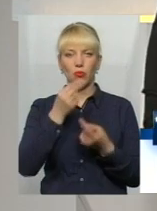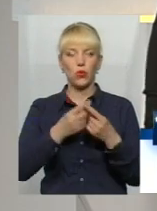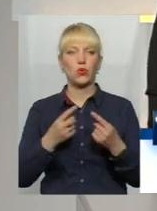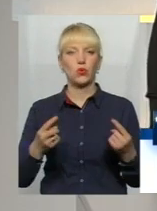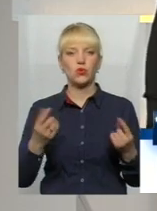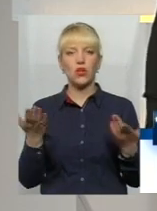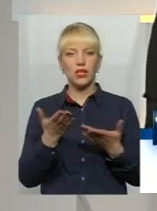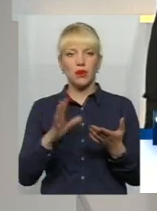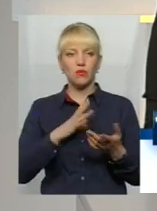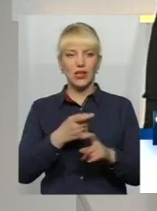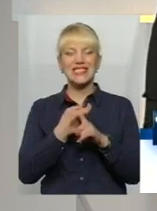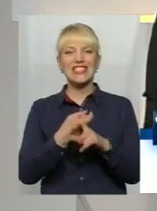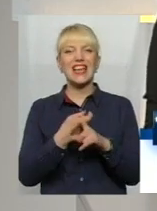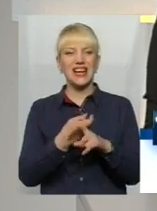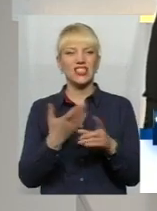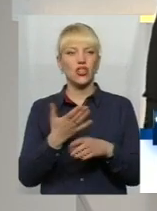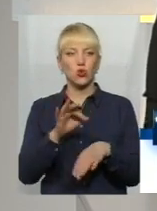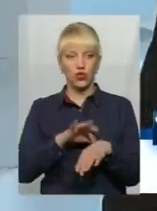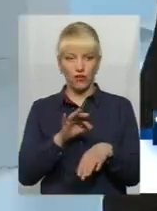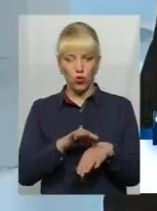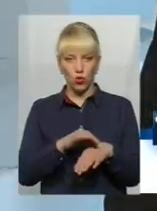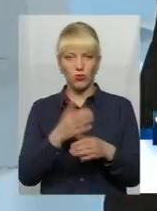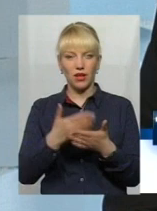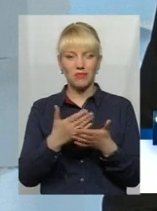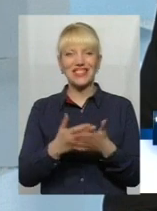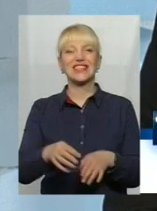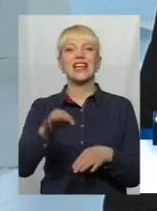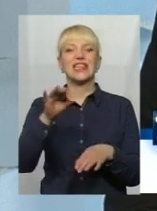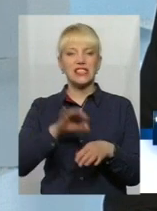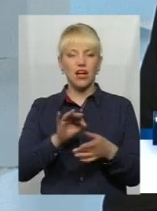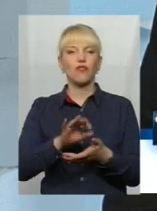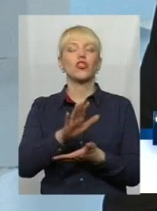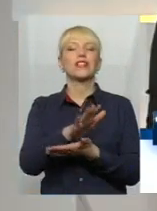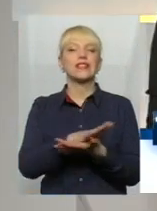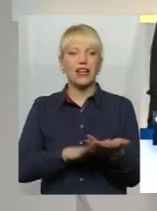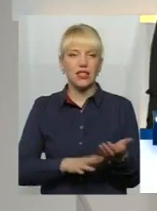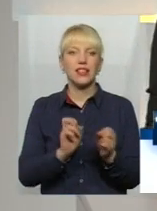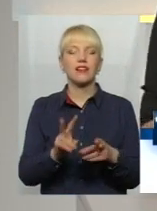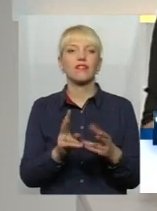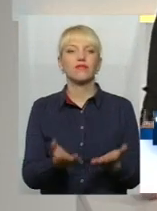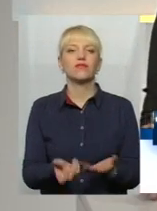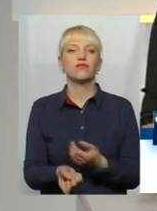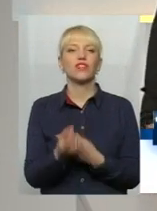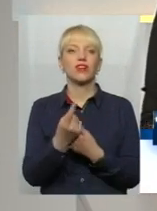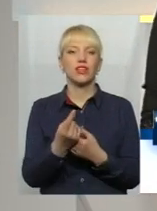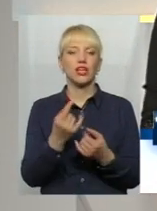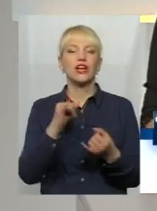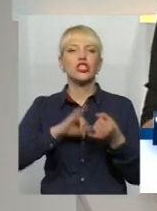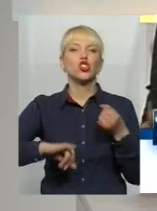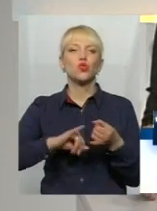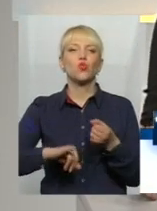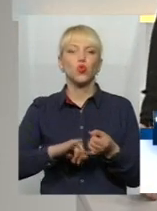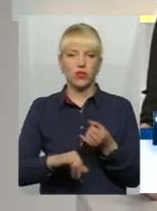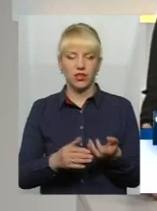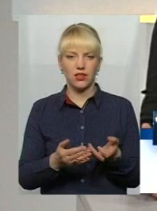яка була заражена якоюсь хворобою, вона захворіла, як далі виявити збудник, як